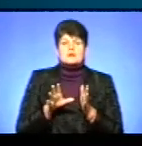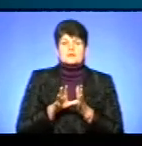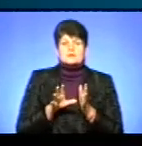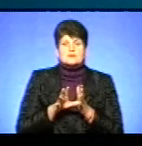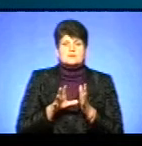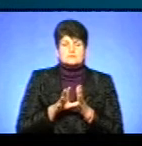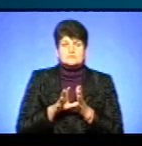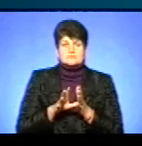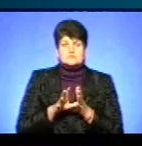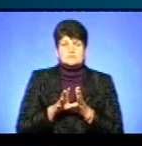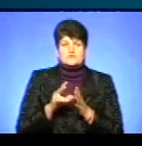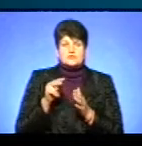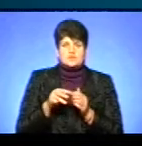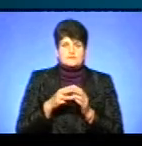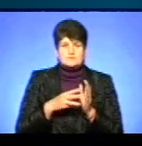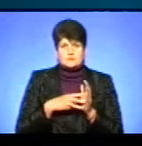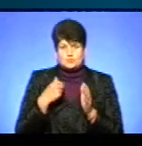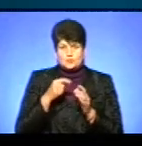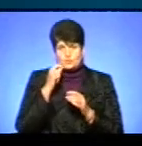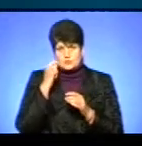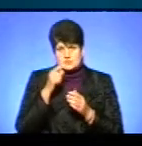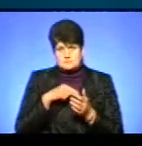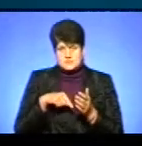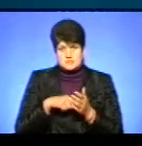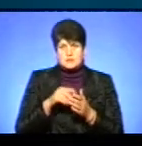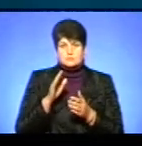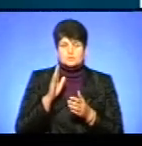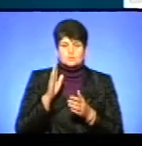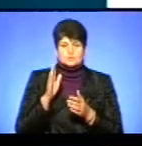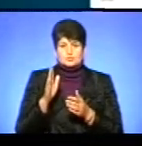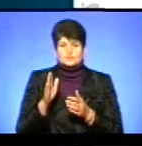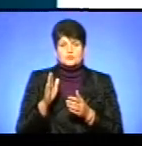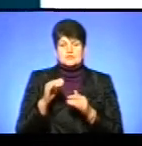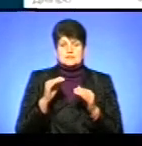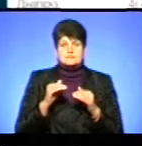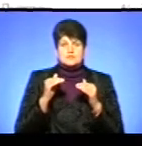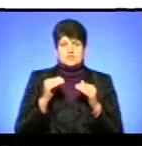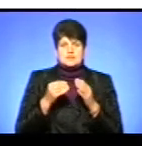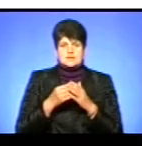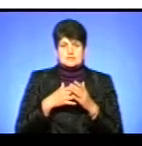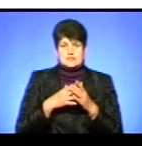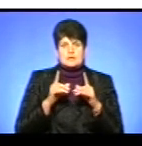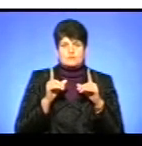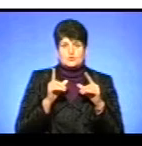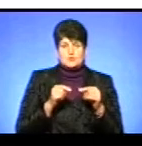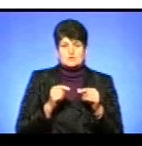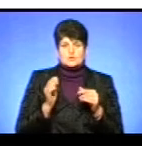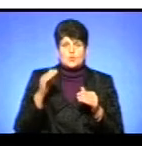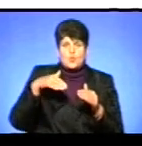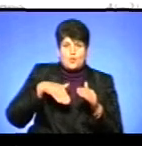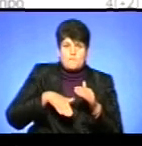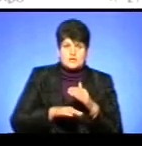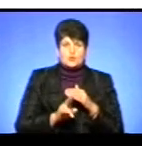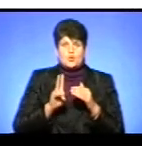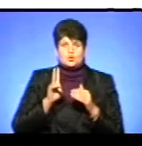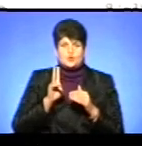Роттердам плюс у 2018 році в українських містах буде відбуватися зростання цін на проїзд в метро, тролейбусі і трамваї. Власне,